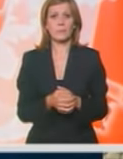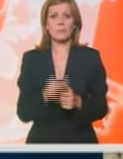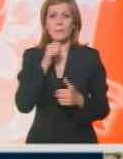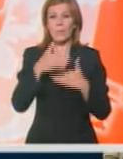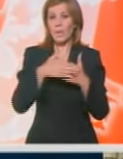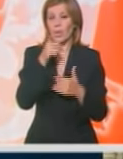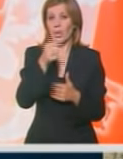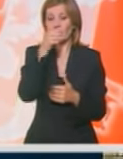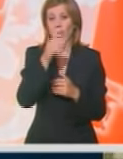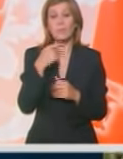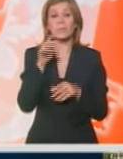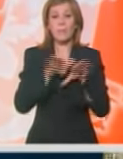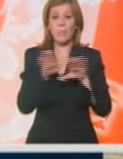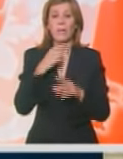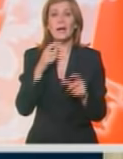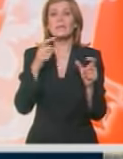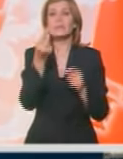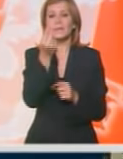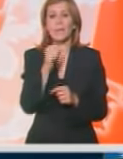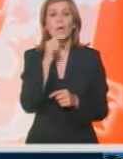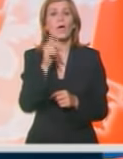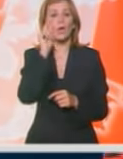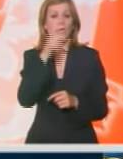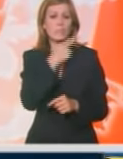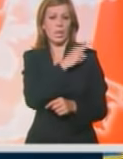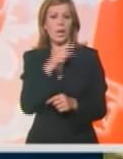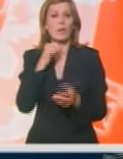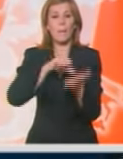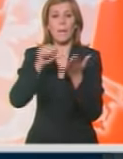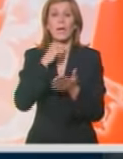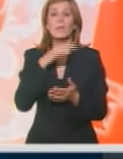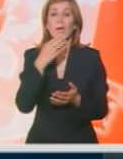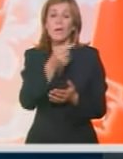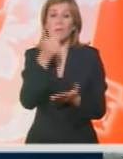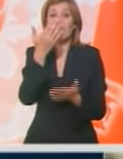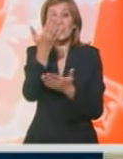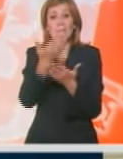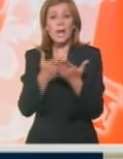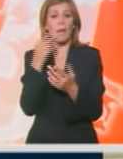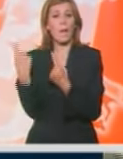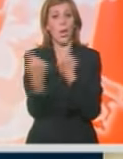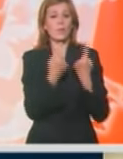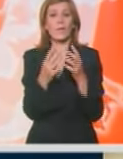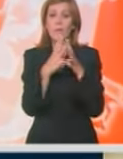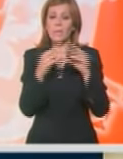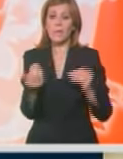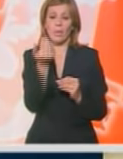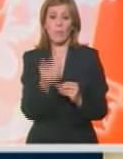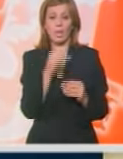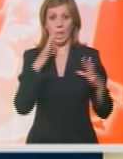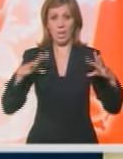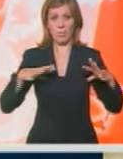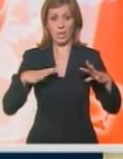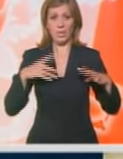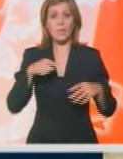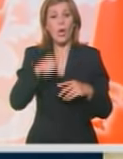pored toga što su i premijer Srbije, guverner Narode banke i brojni ekonomisti ocenili da ne postoje uslovi za odmrzavanje plate i penzija